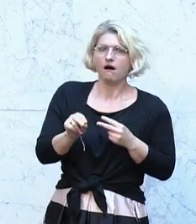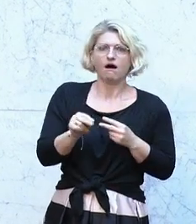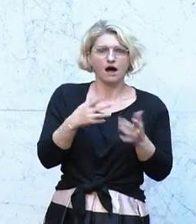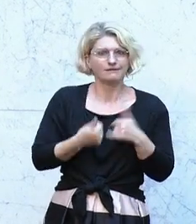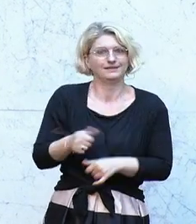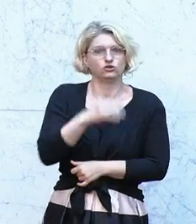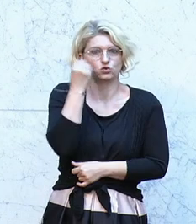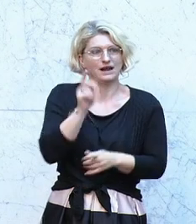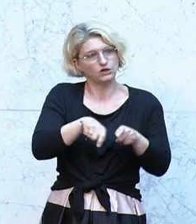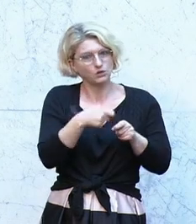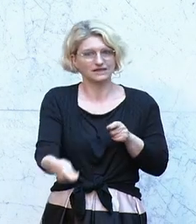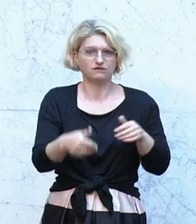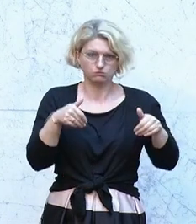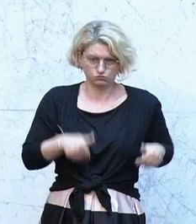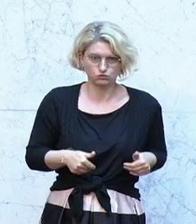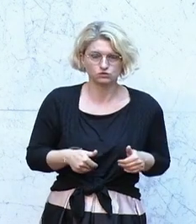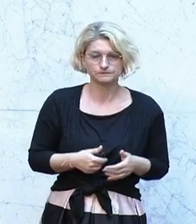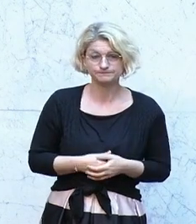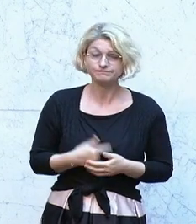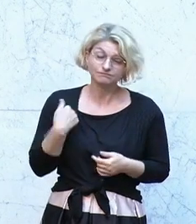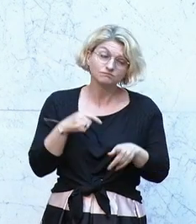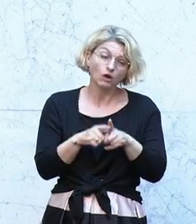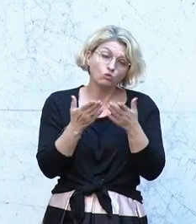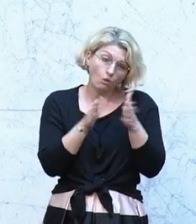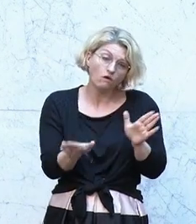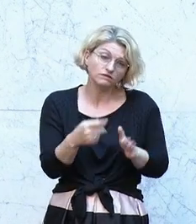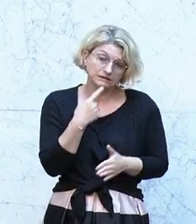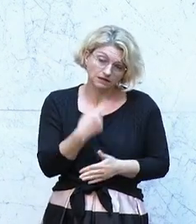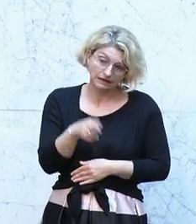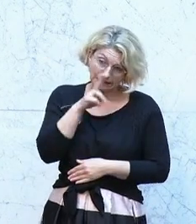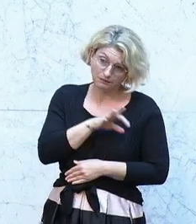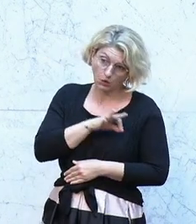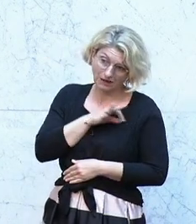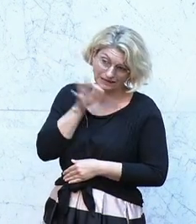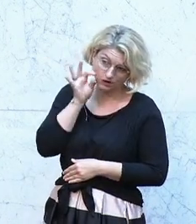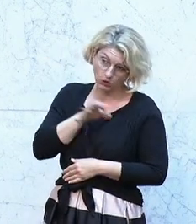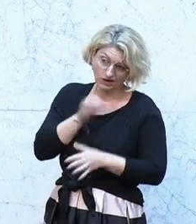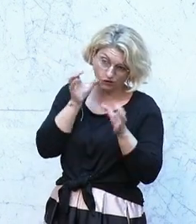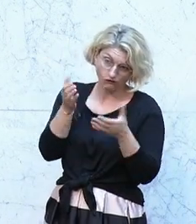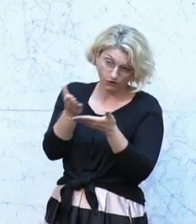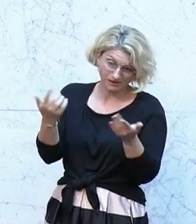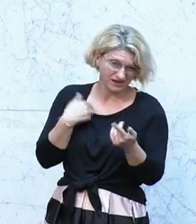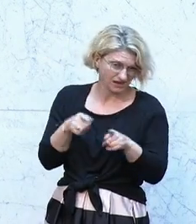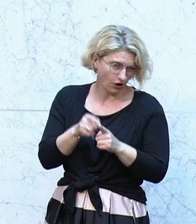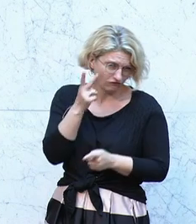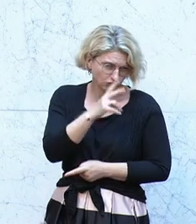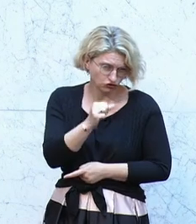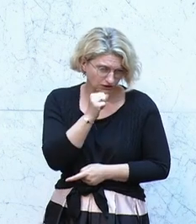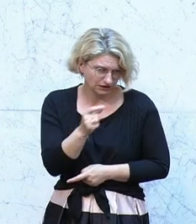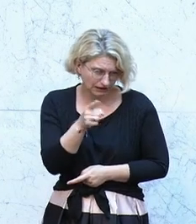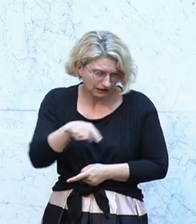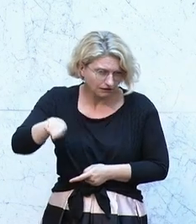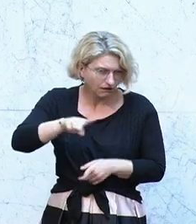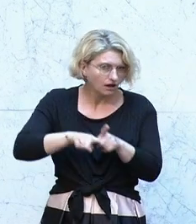Und das sage ich auch ganz offen, liebe Kolleginnen und Kollegen der ÖVP, da fehlt mir auch das Verständnis, wieso Sie sich seit